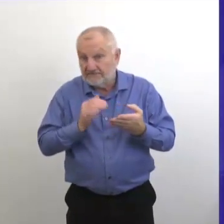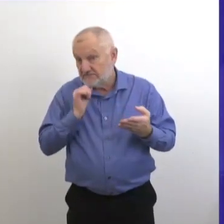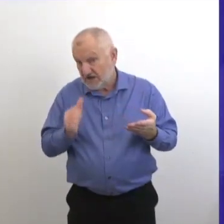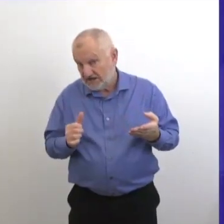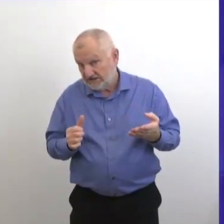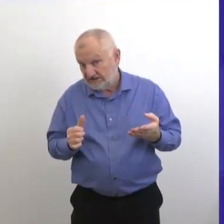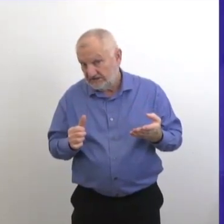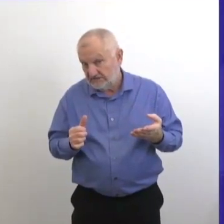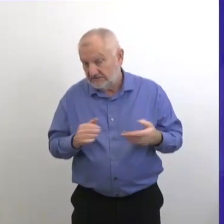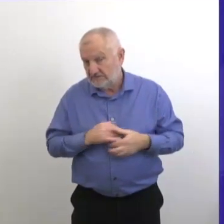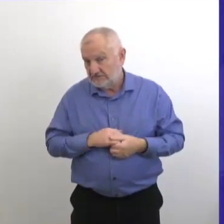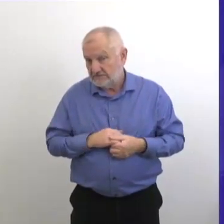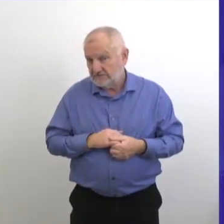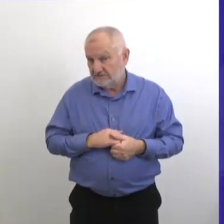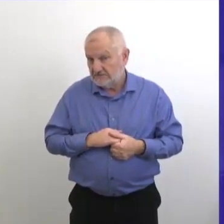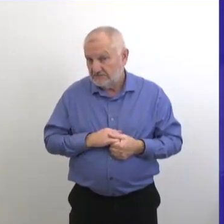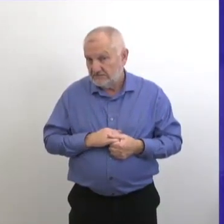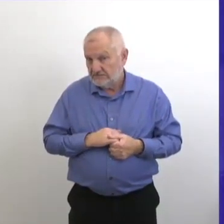Question inaudible.